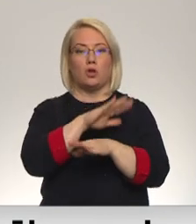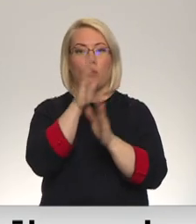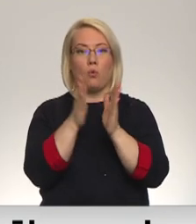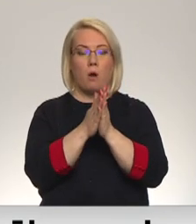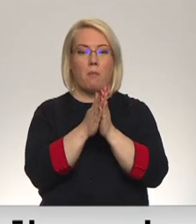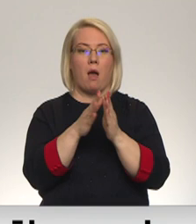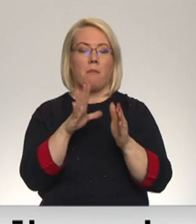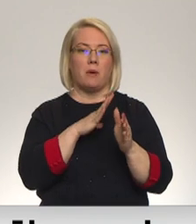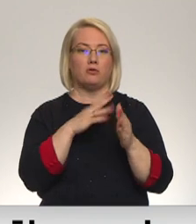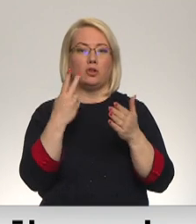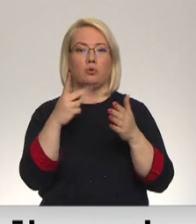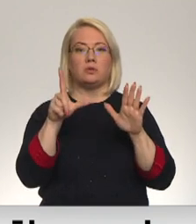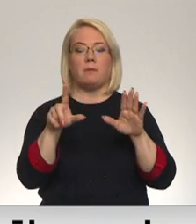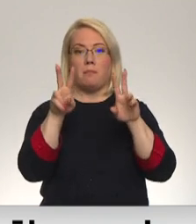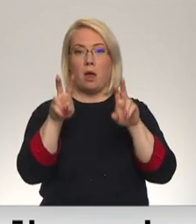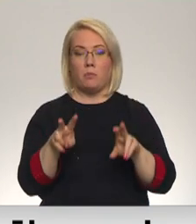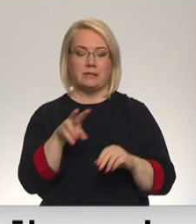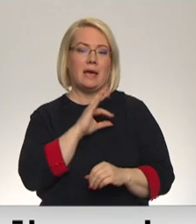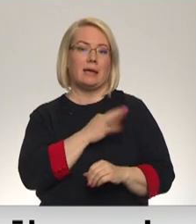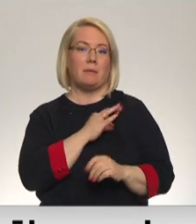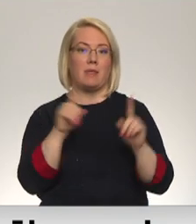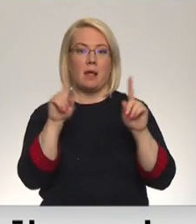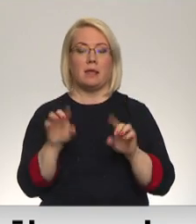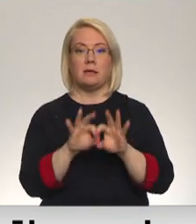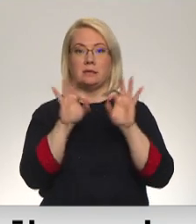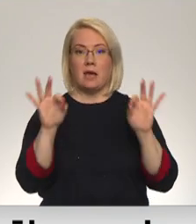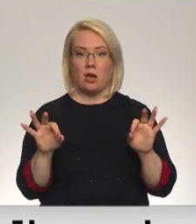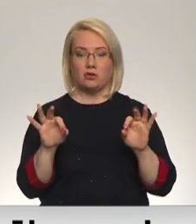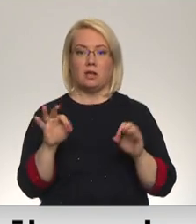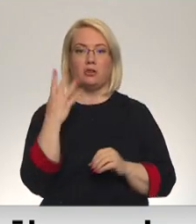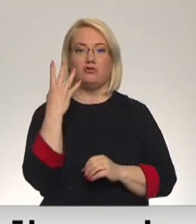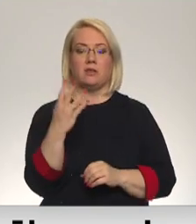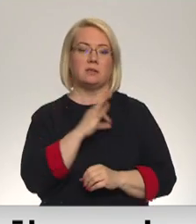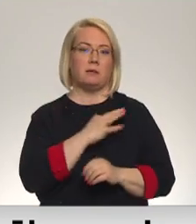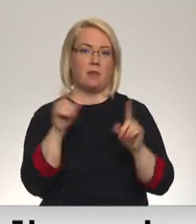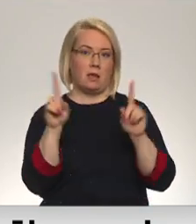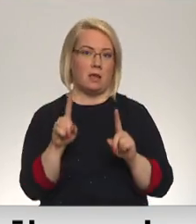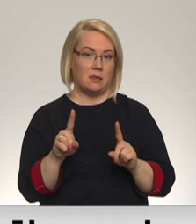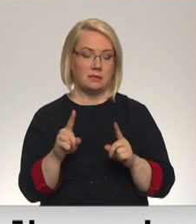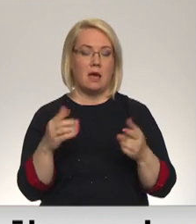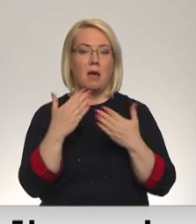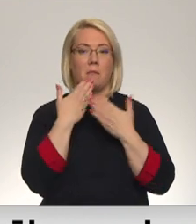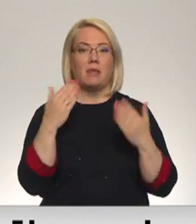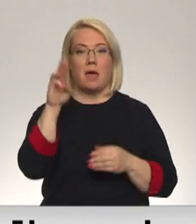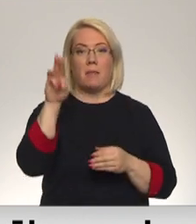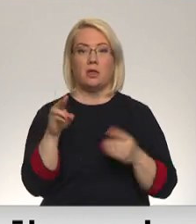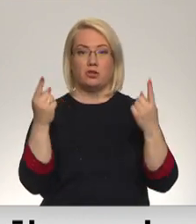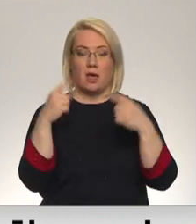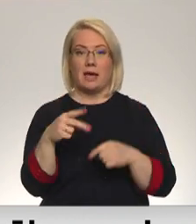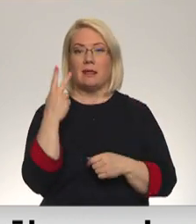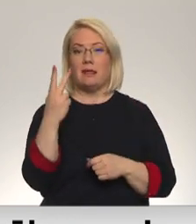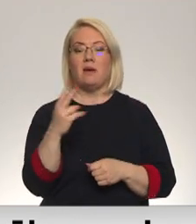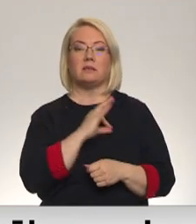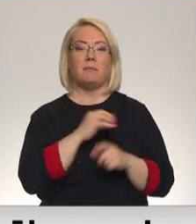pārbaudes. Savukārt krimināla vajāšanas uzsākšanai nodoti četri krimināla procesi. Pēdējā mēnešu laikā divos krimināla